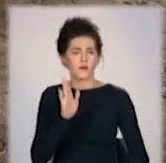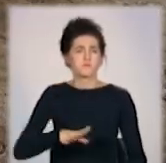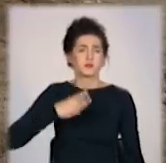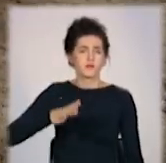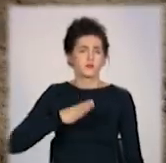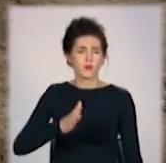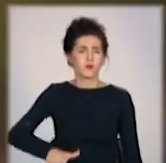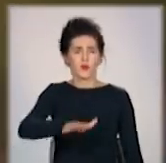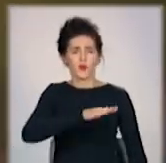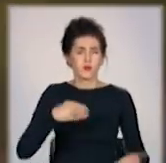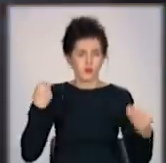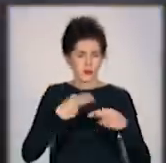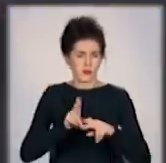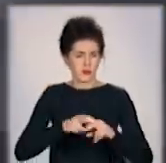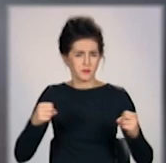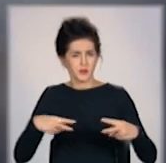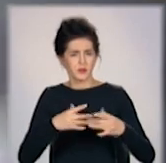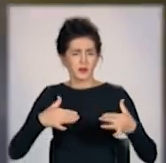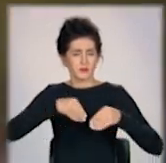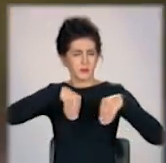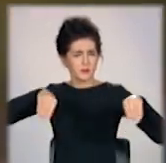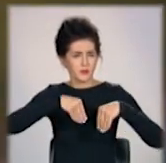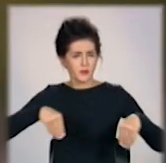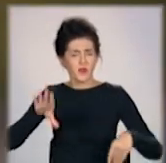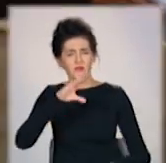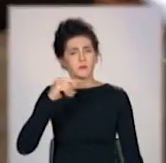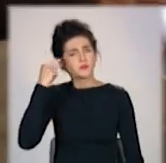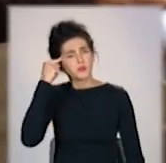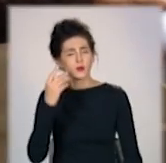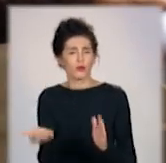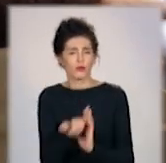майданчику для білизни. Тому незадоволені місцеві знайшли вихід.